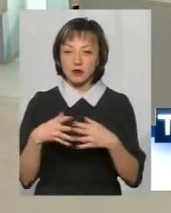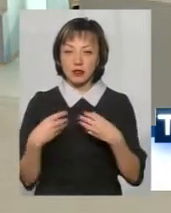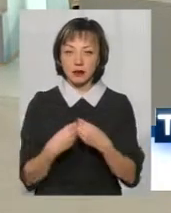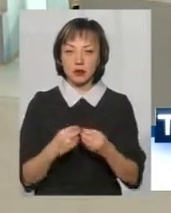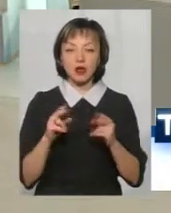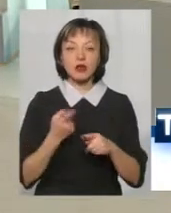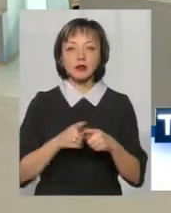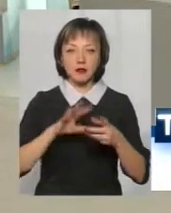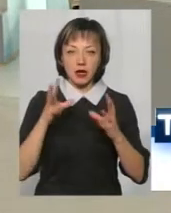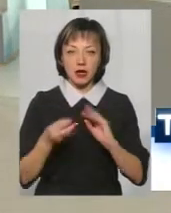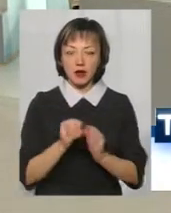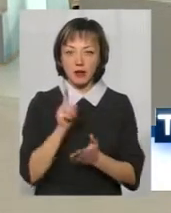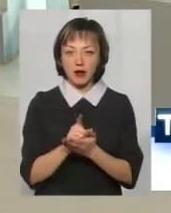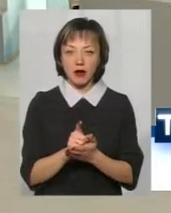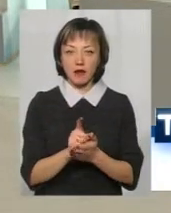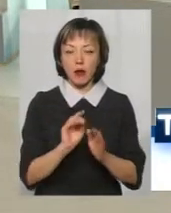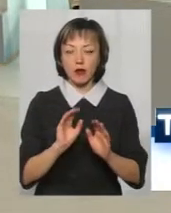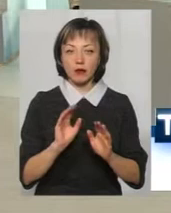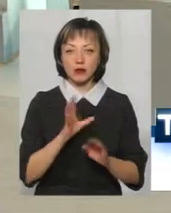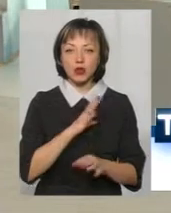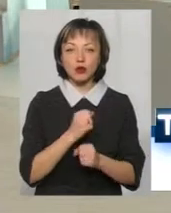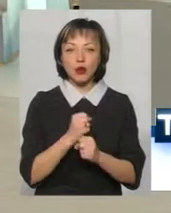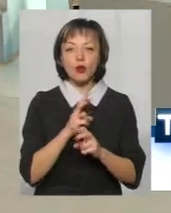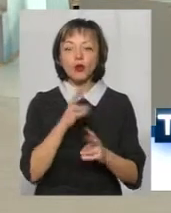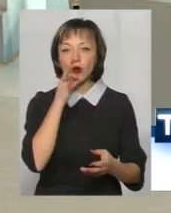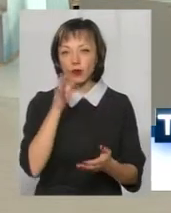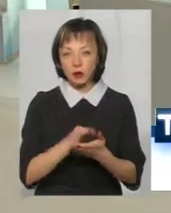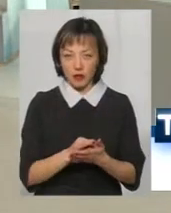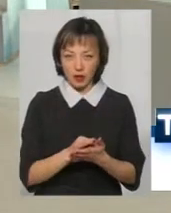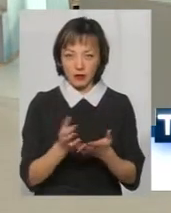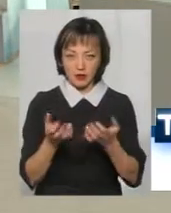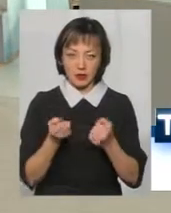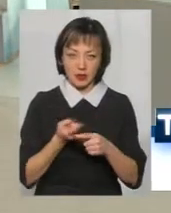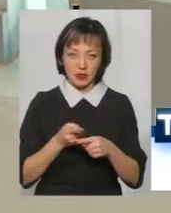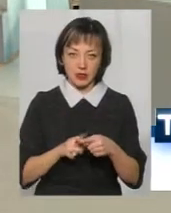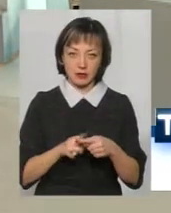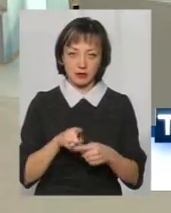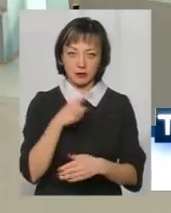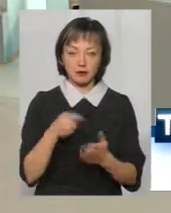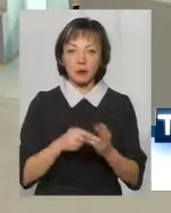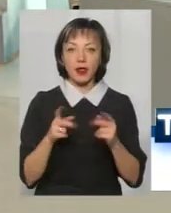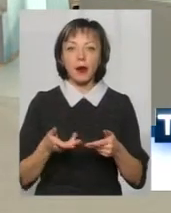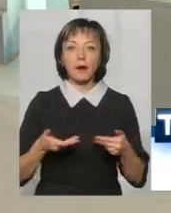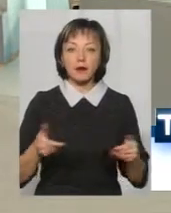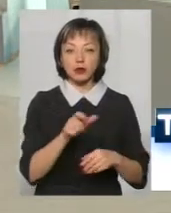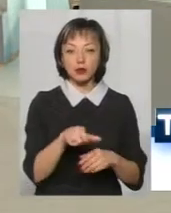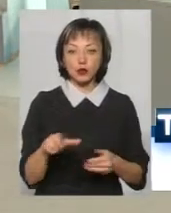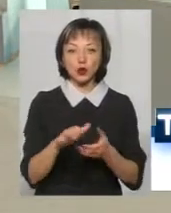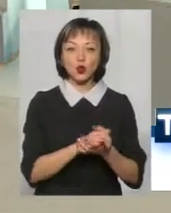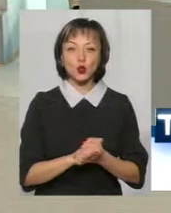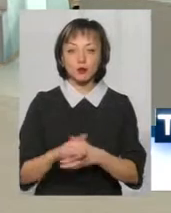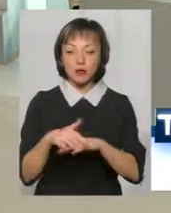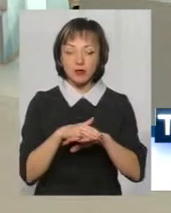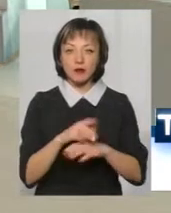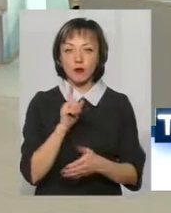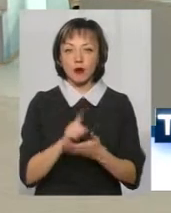взагалі все має бути облаштовано. Хто за це буде, візьме відповідальність? Як ми, люди, як суспільство, маємо